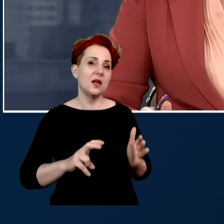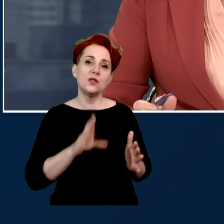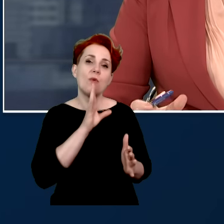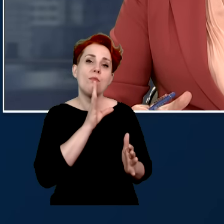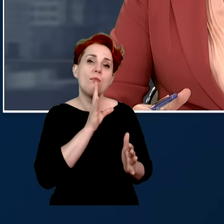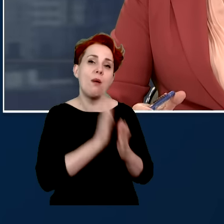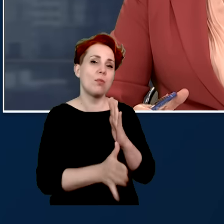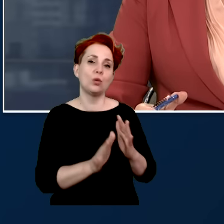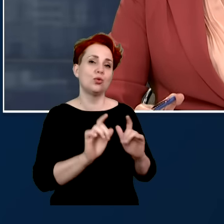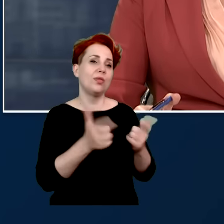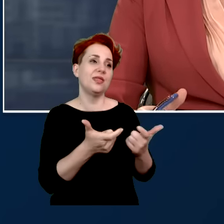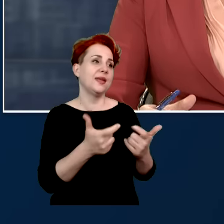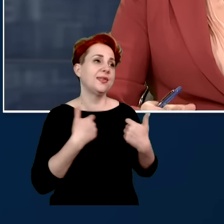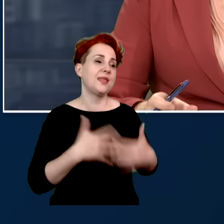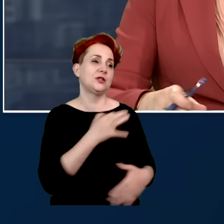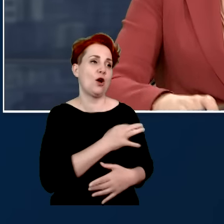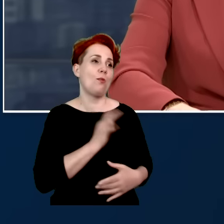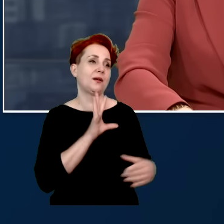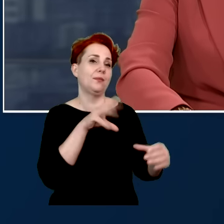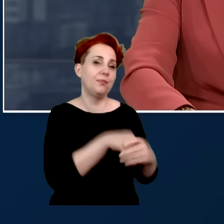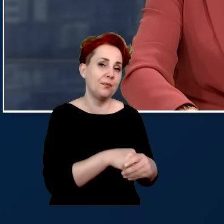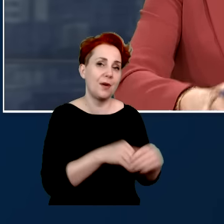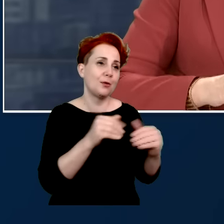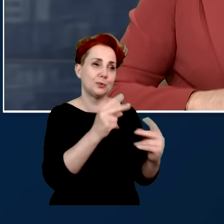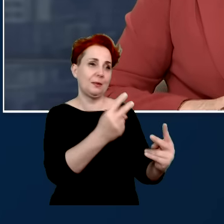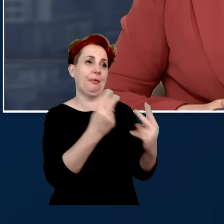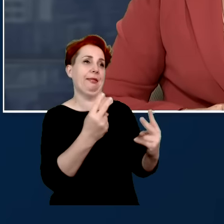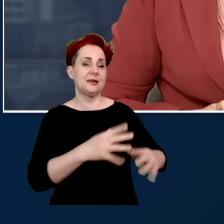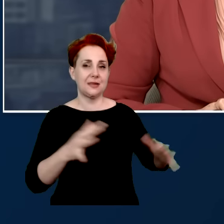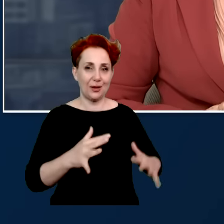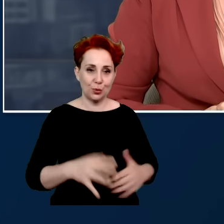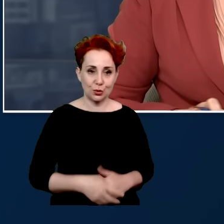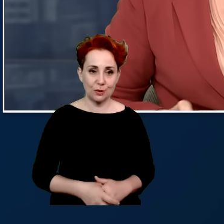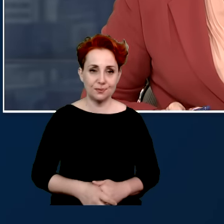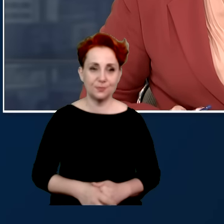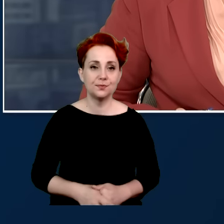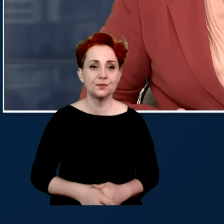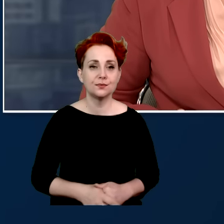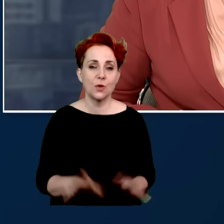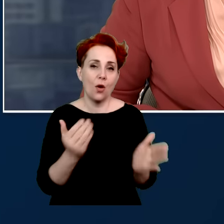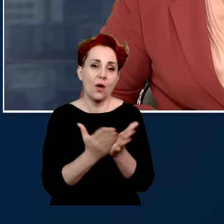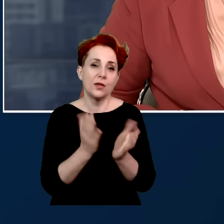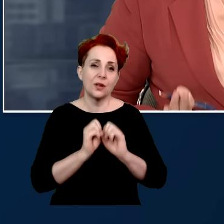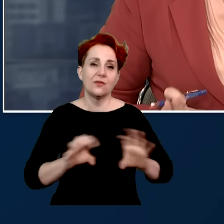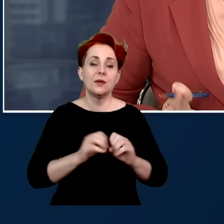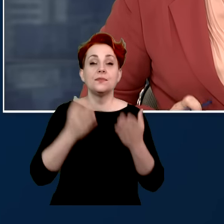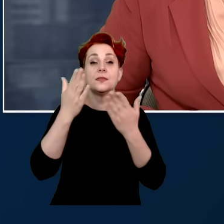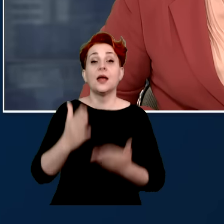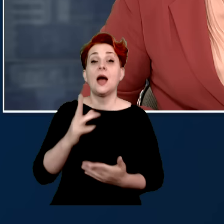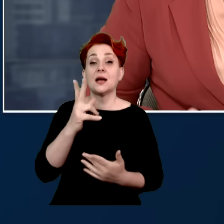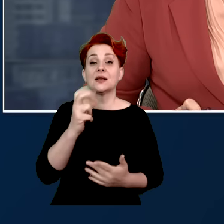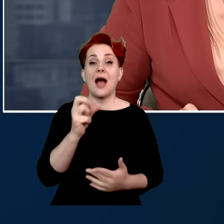nie przygarnął, bo być może kułaby w oczy. To tak tylko dla wyjaśnienia odpowiem. Kasia Gójska